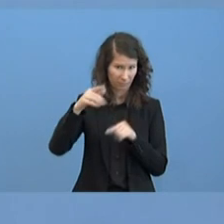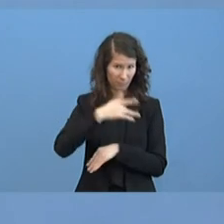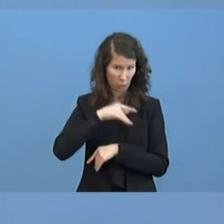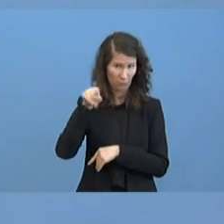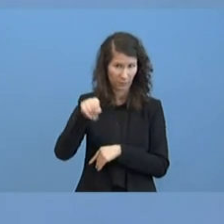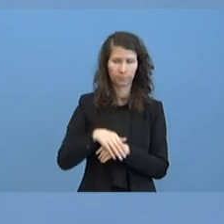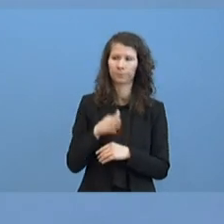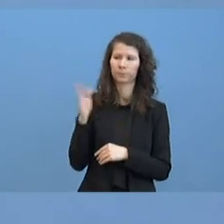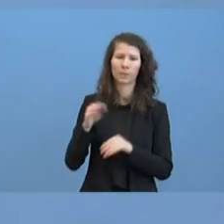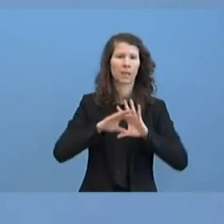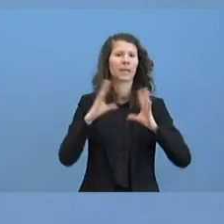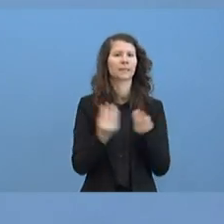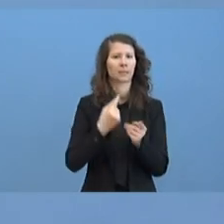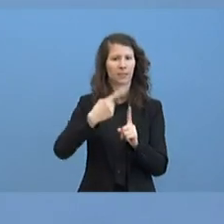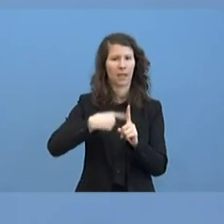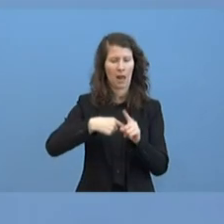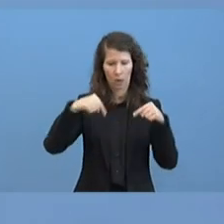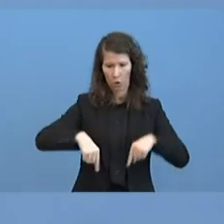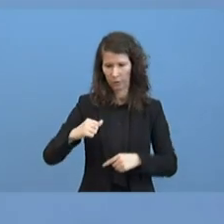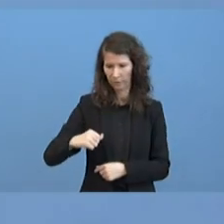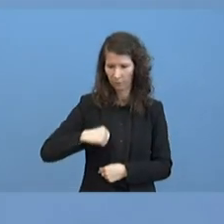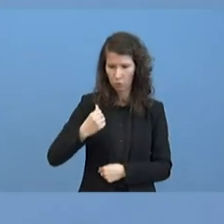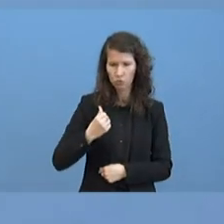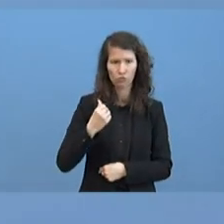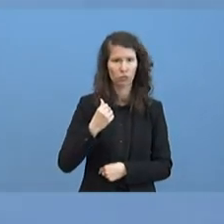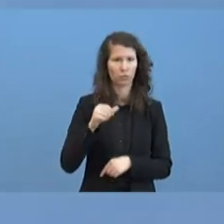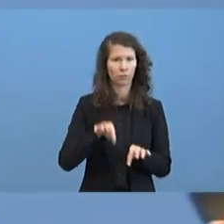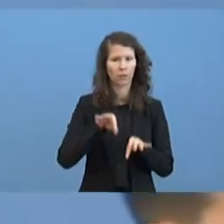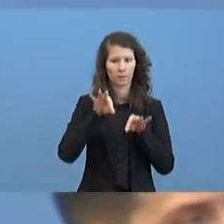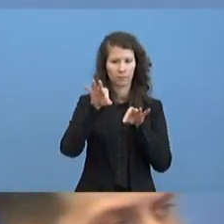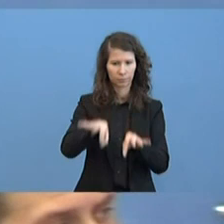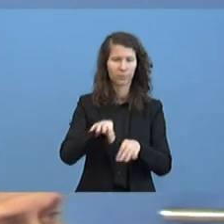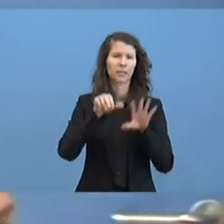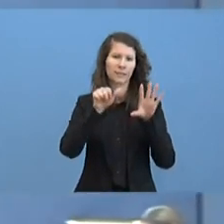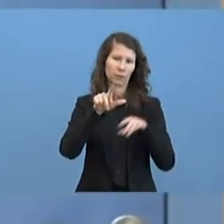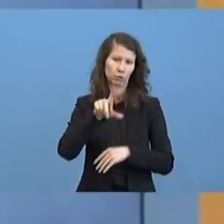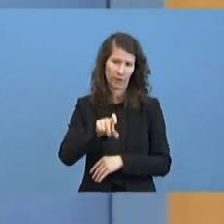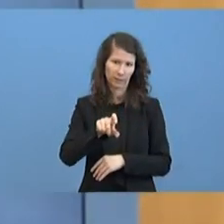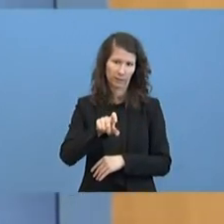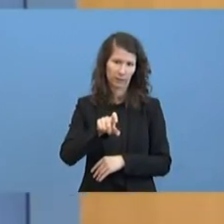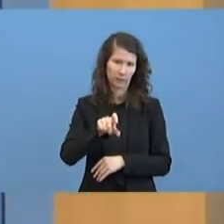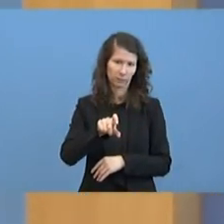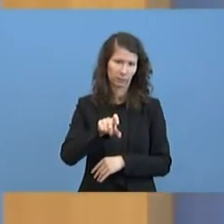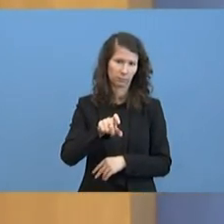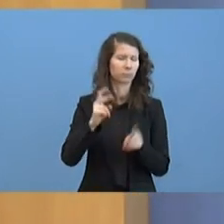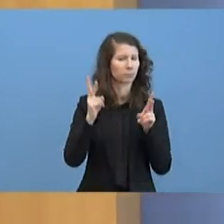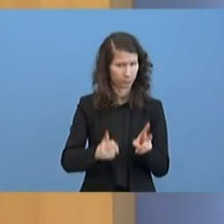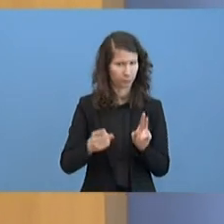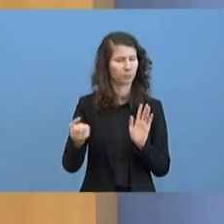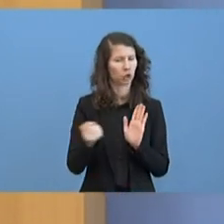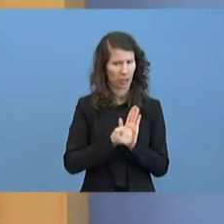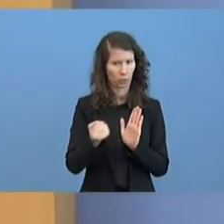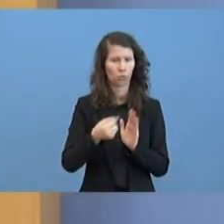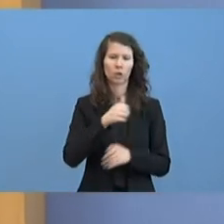Die Gesamtzahl Stand heute Morgen der Infizierten ist nach meiner Kenntnis 26 infizierte, verifiziert infizierte Soldatinnen und